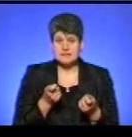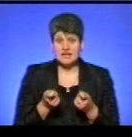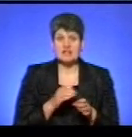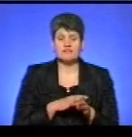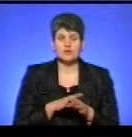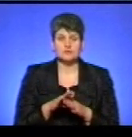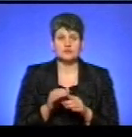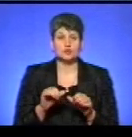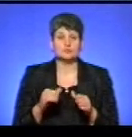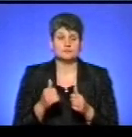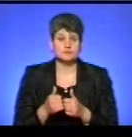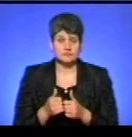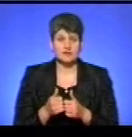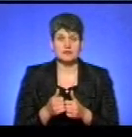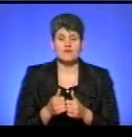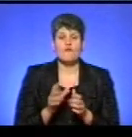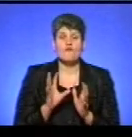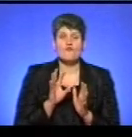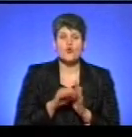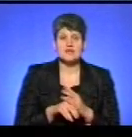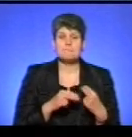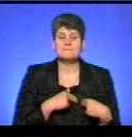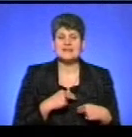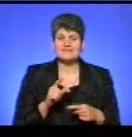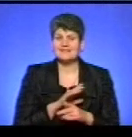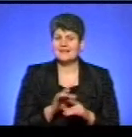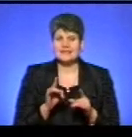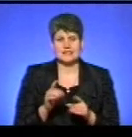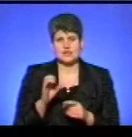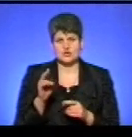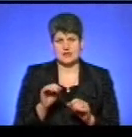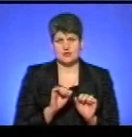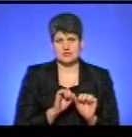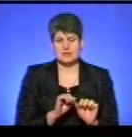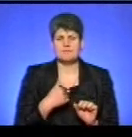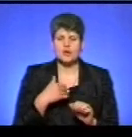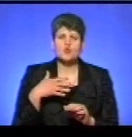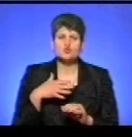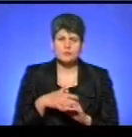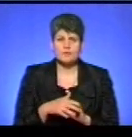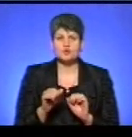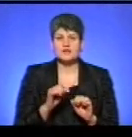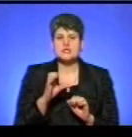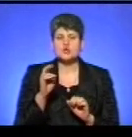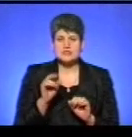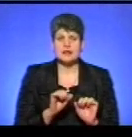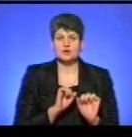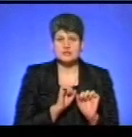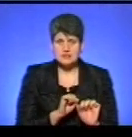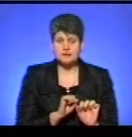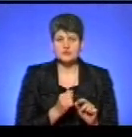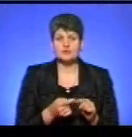виконкованні місця обласного значення входять працівники не тільки соціального захисту, бо ми ж розуміємо, що управління соціального захисту –